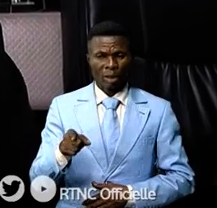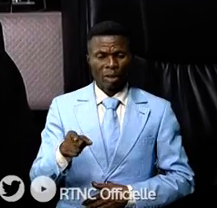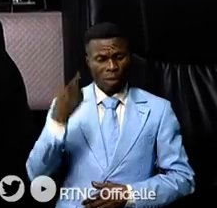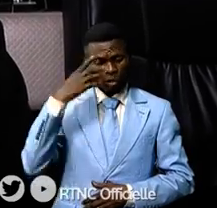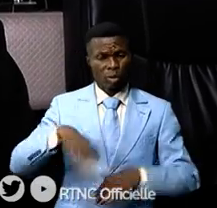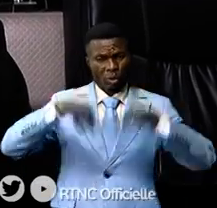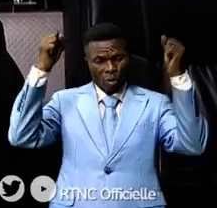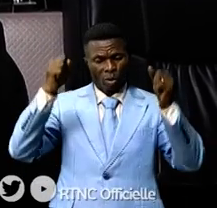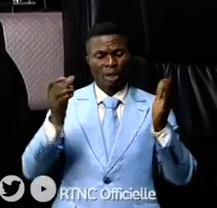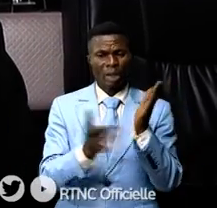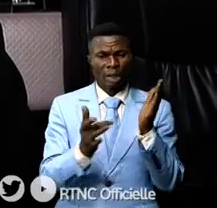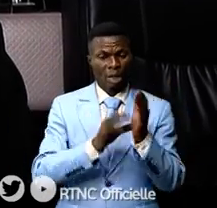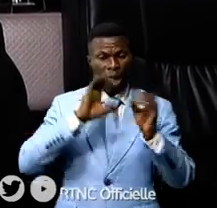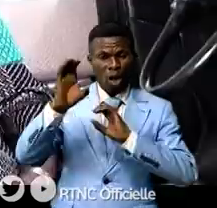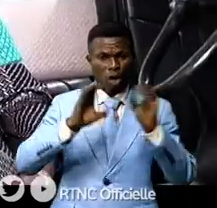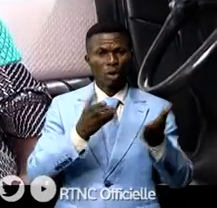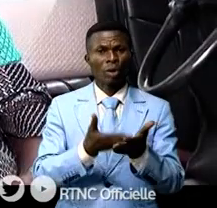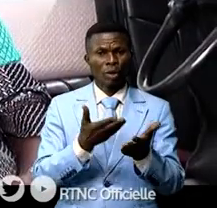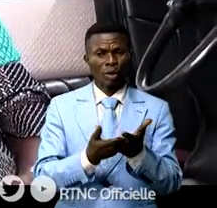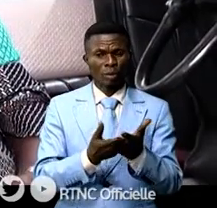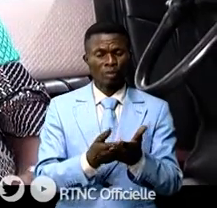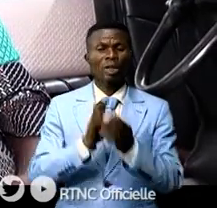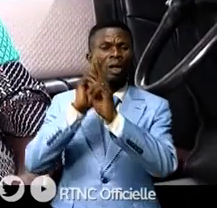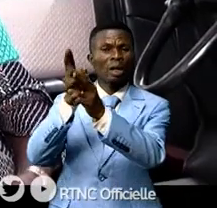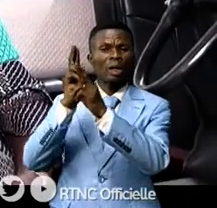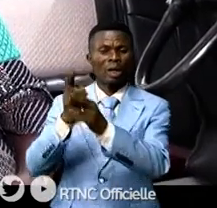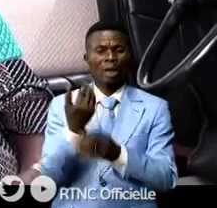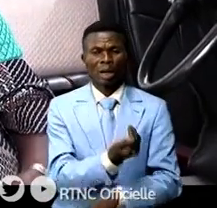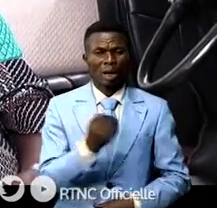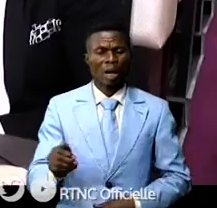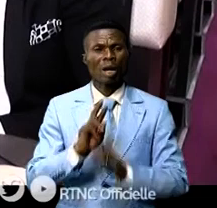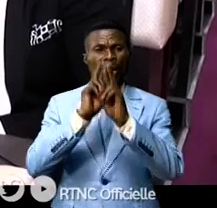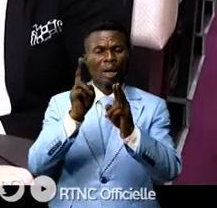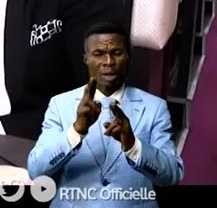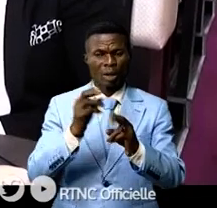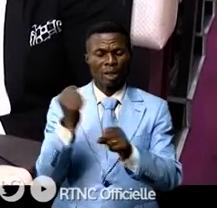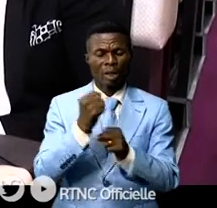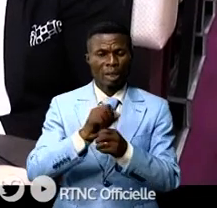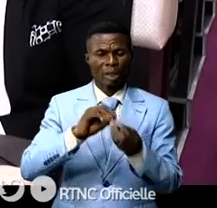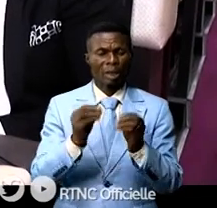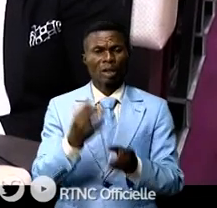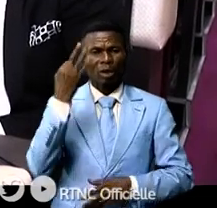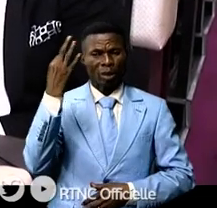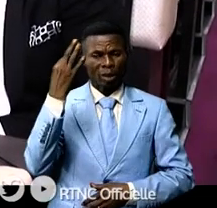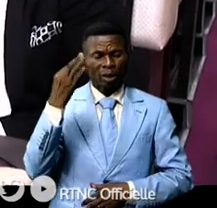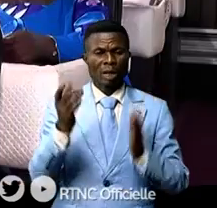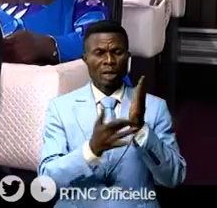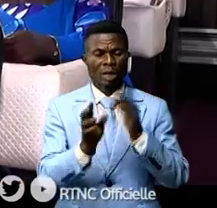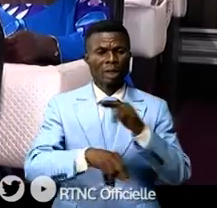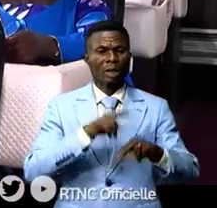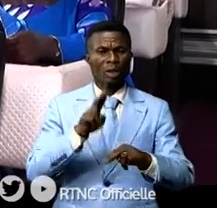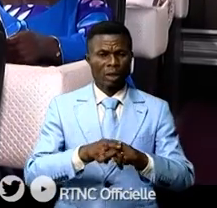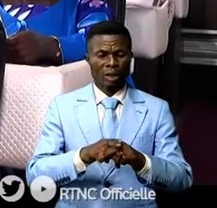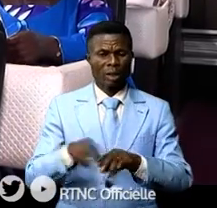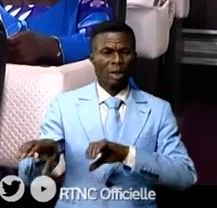validation des stratégies de communication et plaidoyer en fin de répondre à l'axe numéro 3 de la stratégie nationale